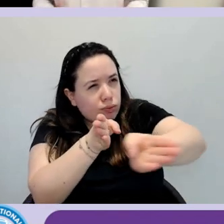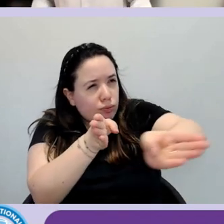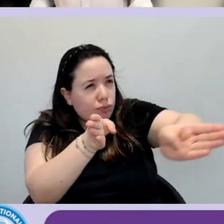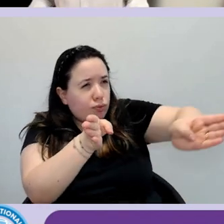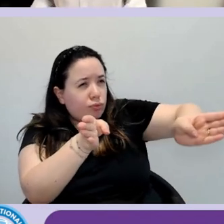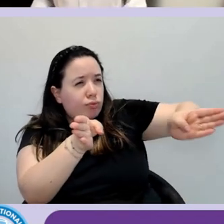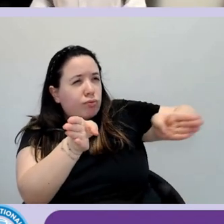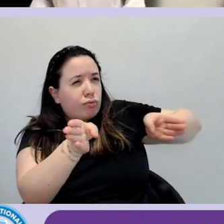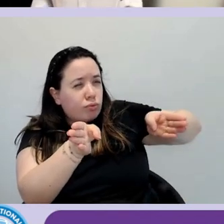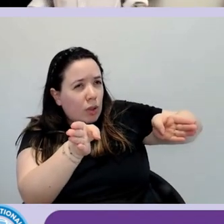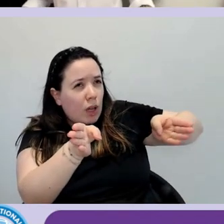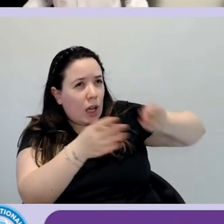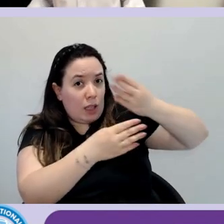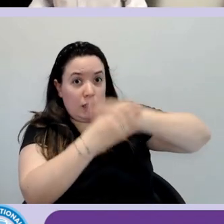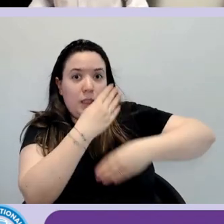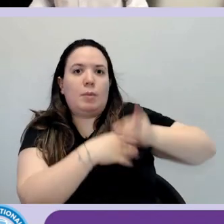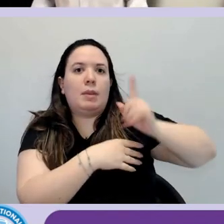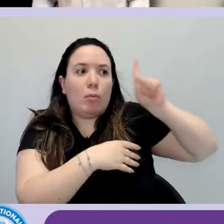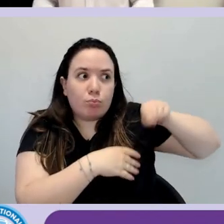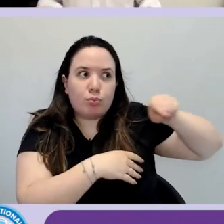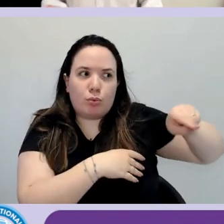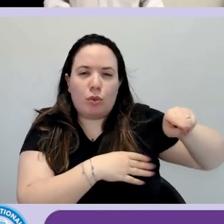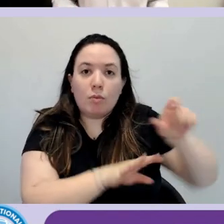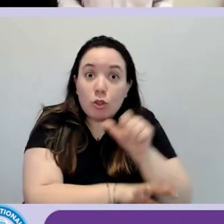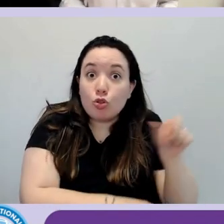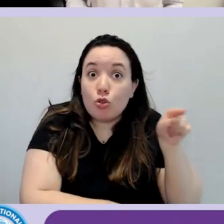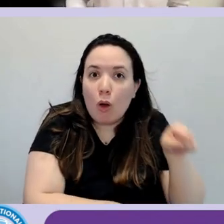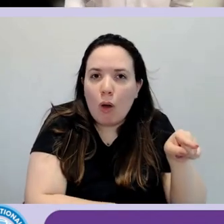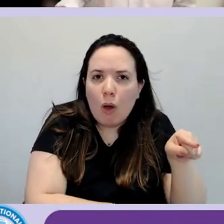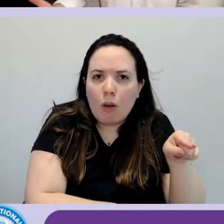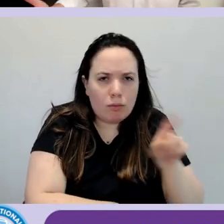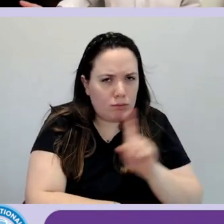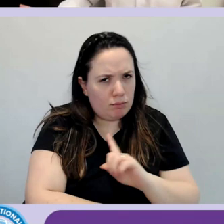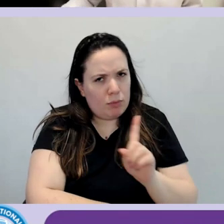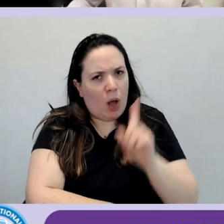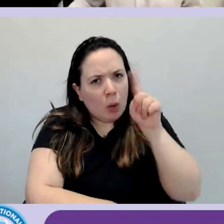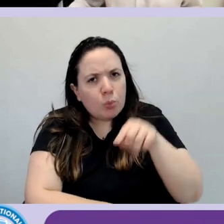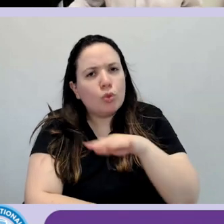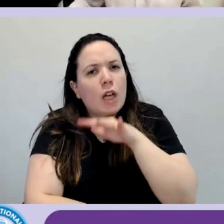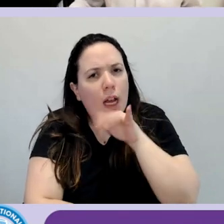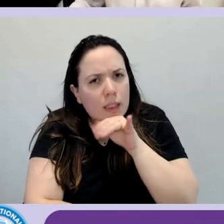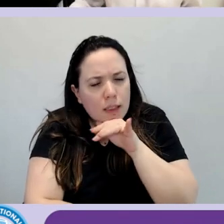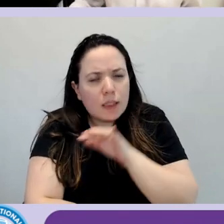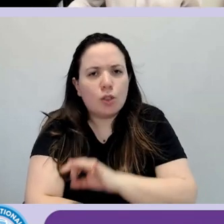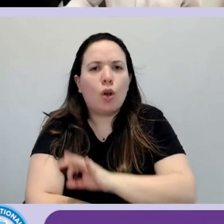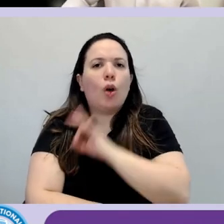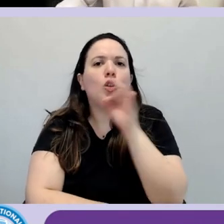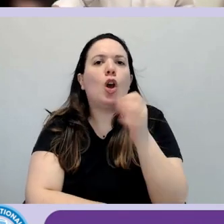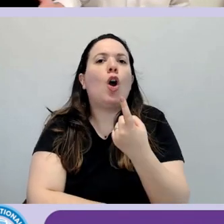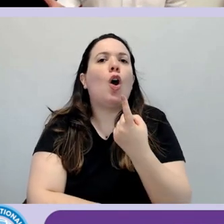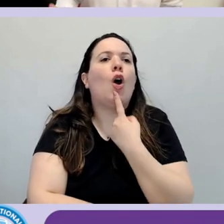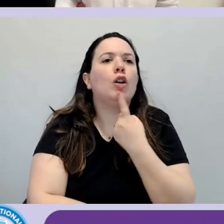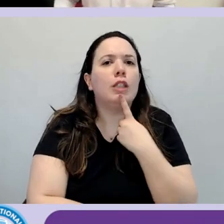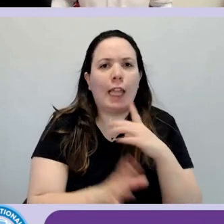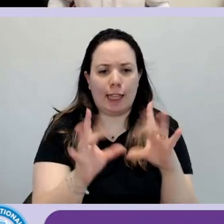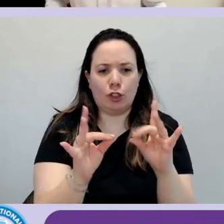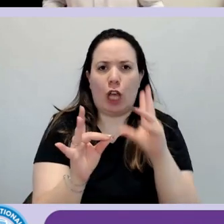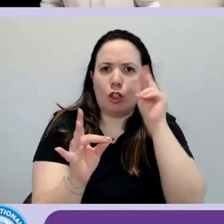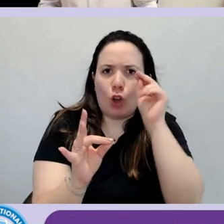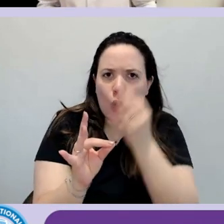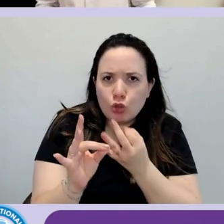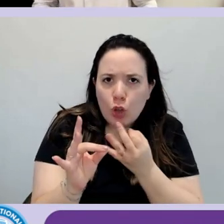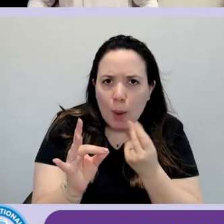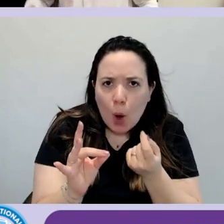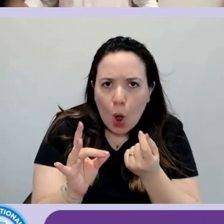le persone con disabilità, ma non solo gli anziani, le persone a bassa alfabetizzazione digitale, le persone a